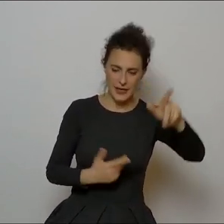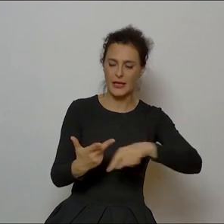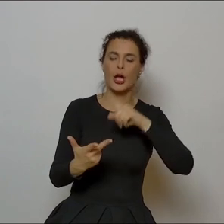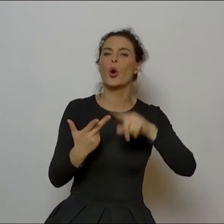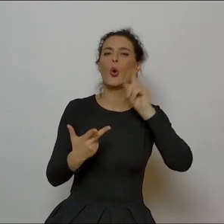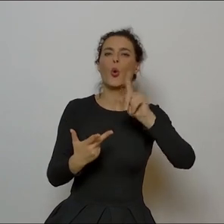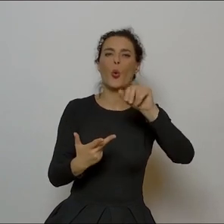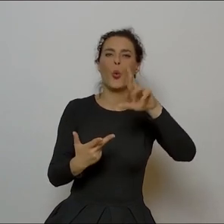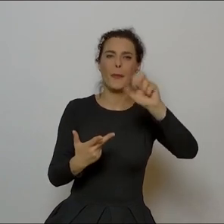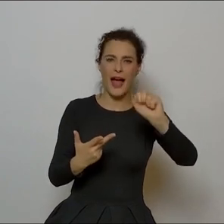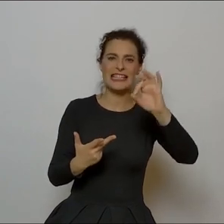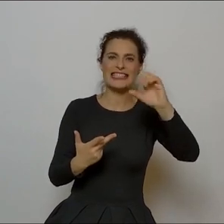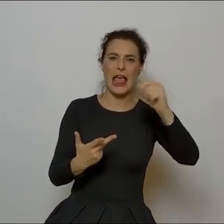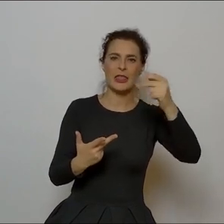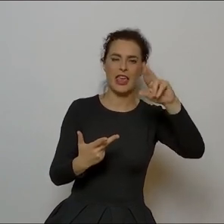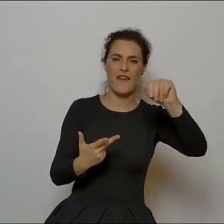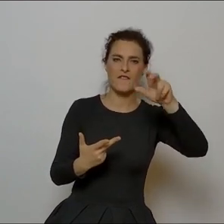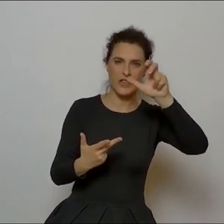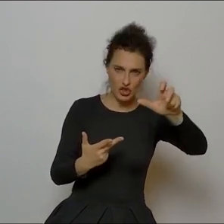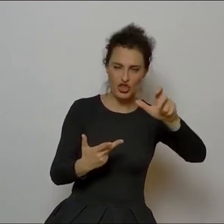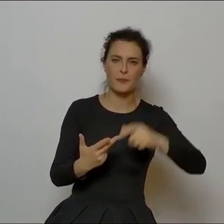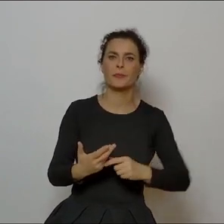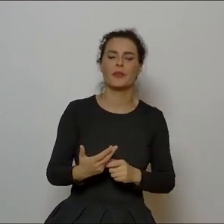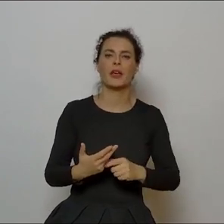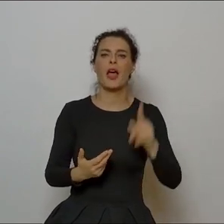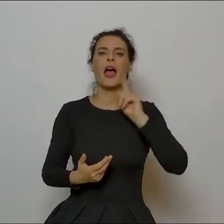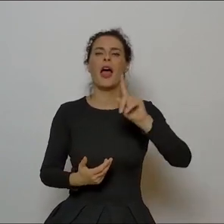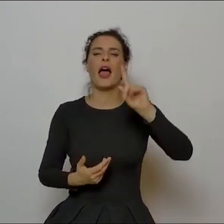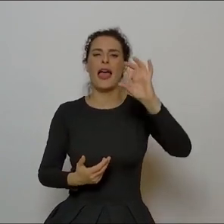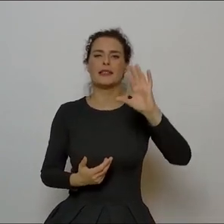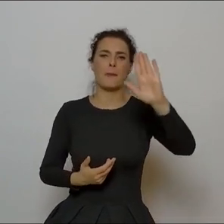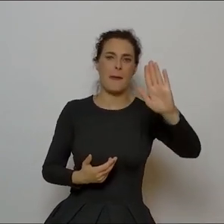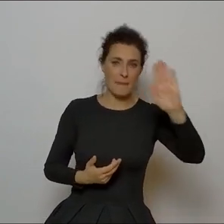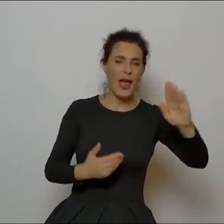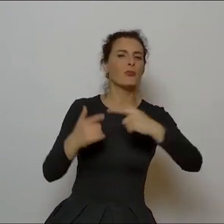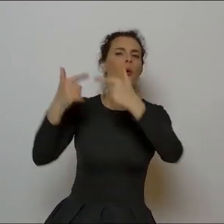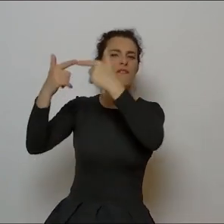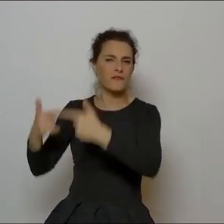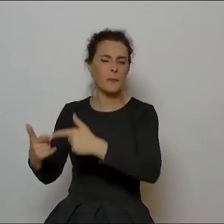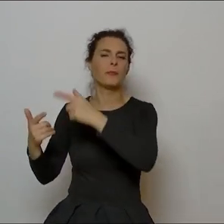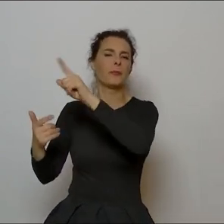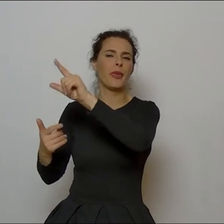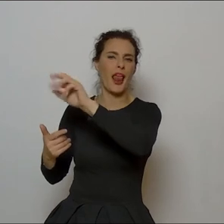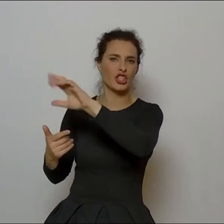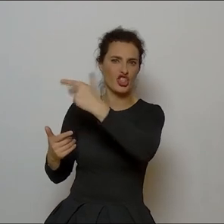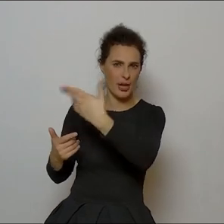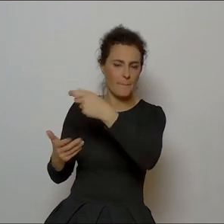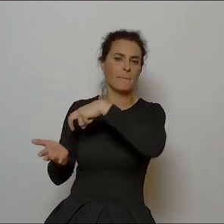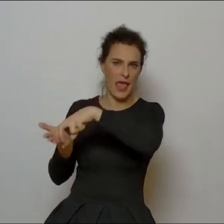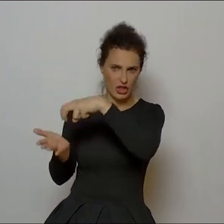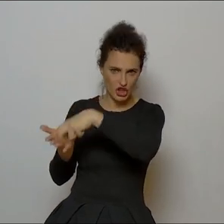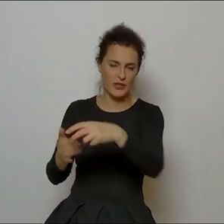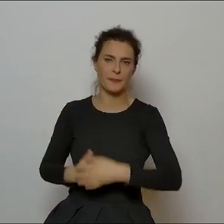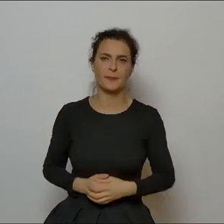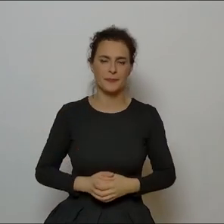Kuba Stankiewicz, EAPS, o którym mówiłem, SBB, pielgrzyma, zagrało i zaśpiewało i